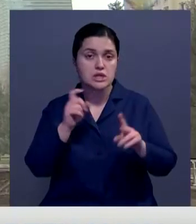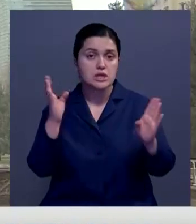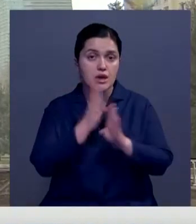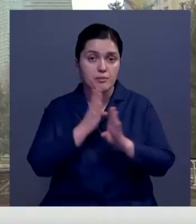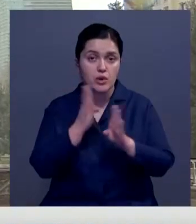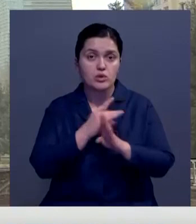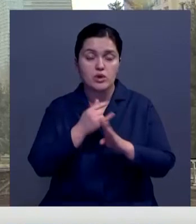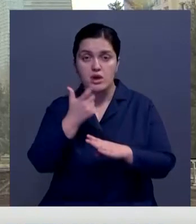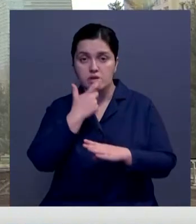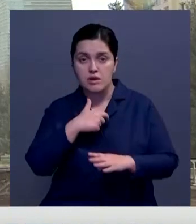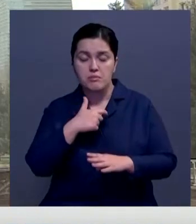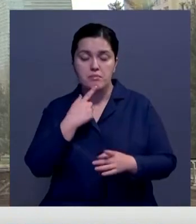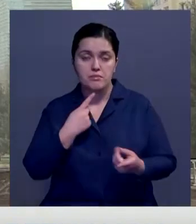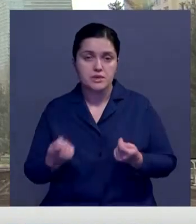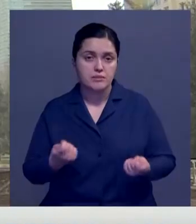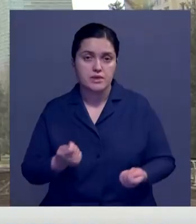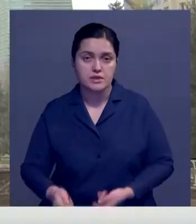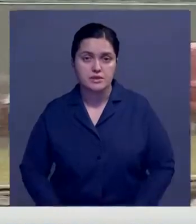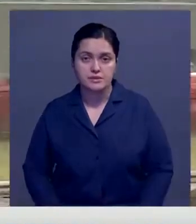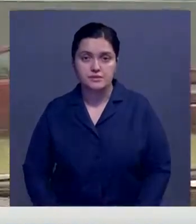и соблюдать меры безопасности.